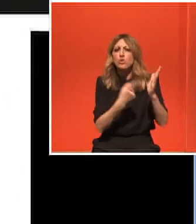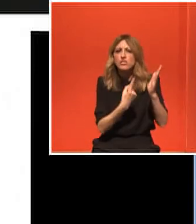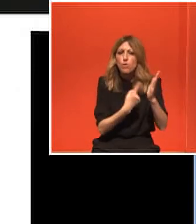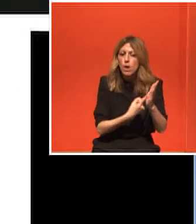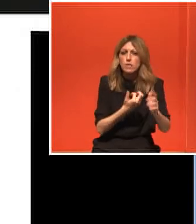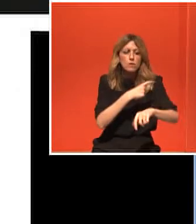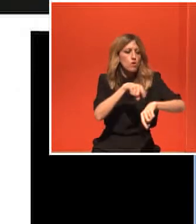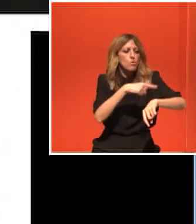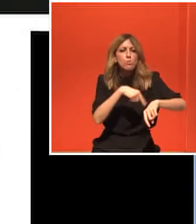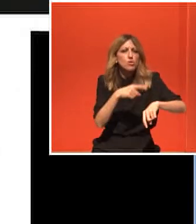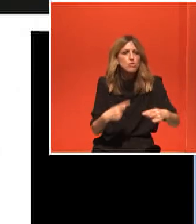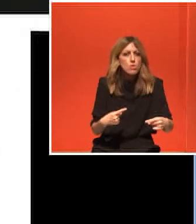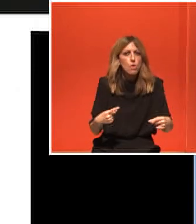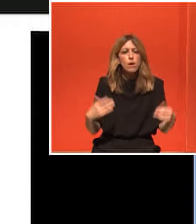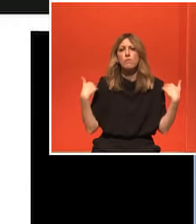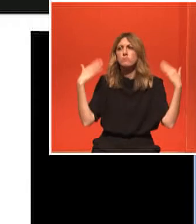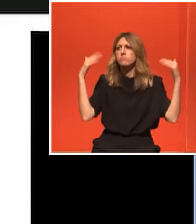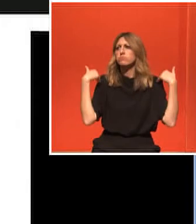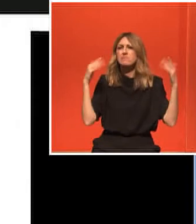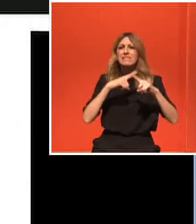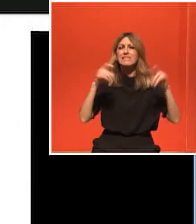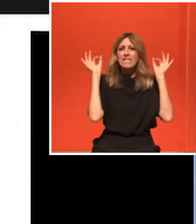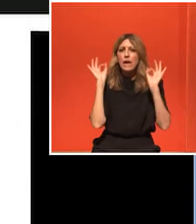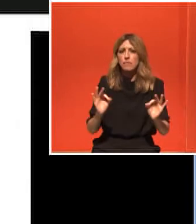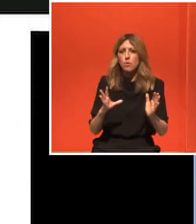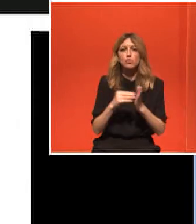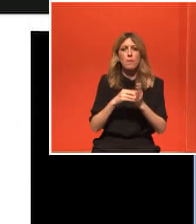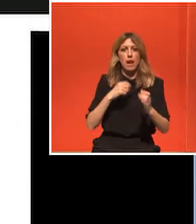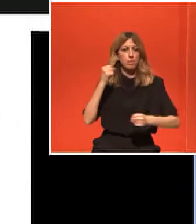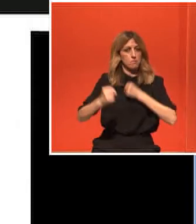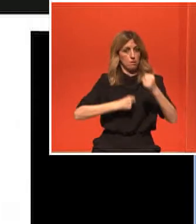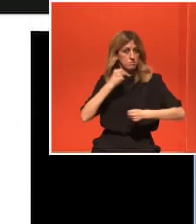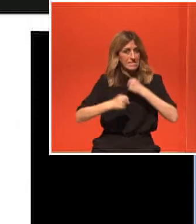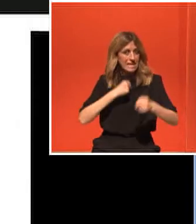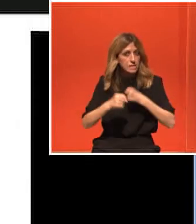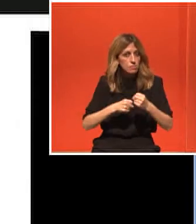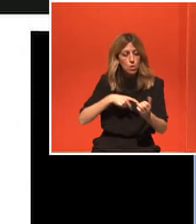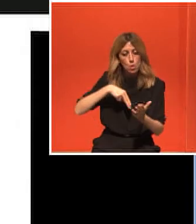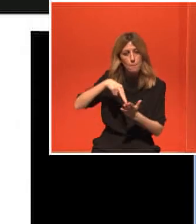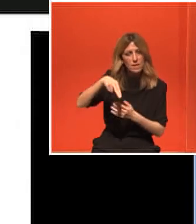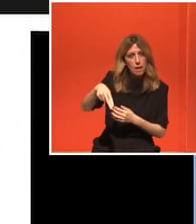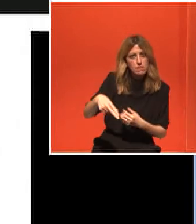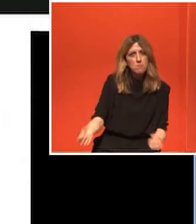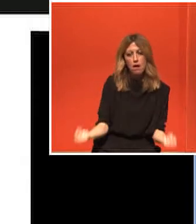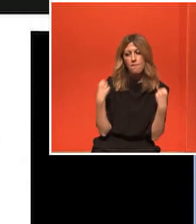τύπο. Θα είναι άσκηση αντιστάσεων, θα είναι αεροδική. Όλα αυτά λοιπόν πρέπει να